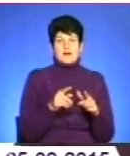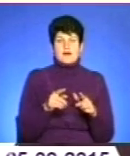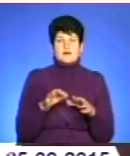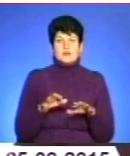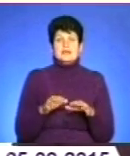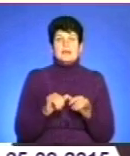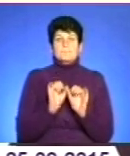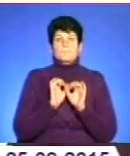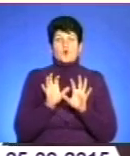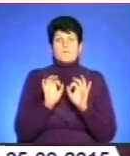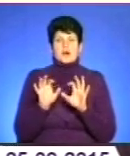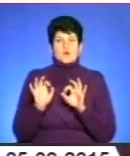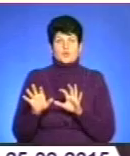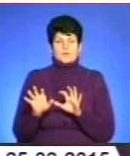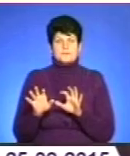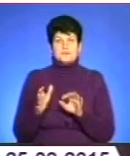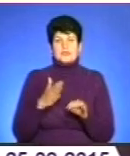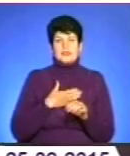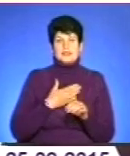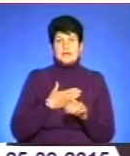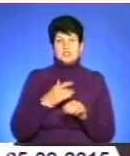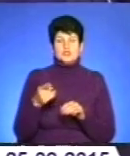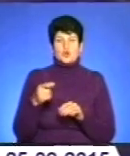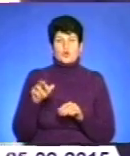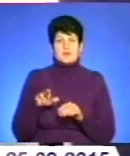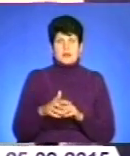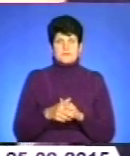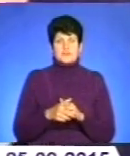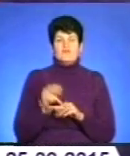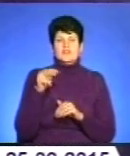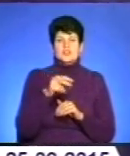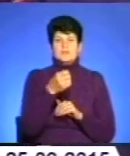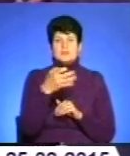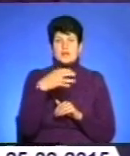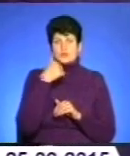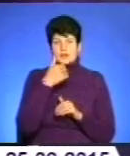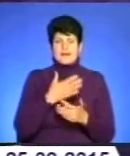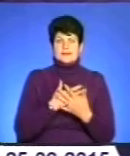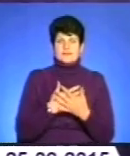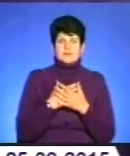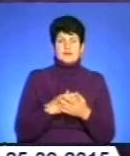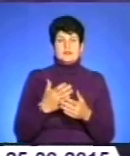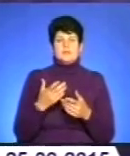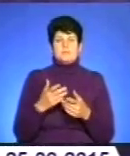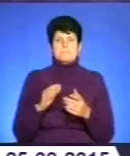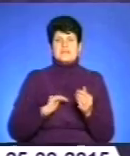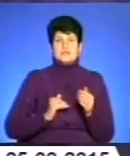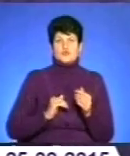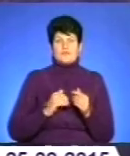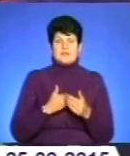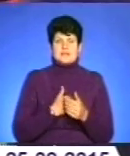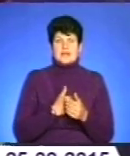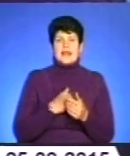які пропагують наші Тернопілля. У 2015-му активізувалися громадські бізнесові ініціативи.